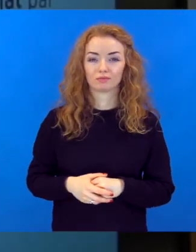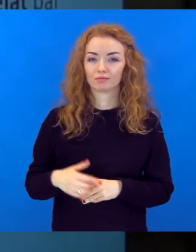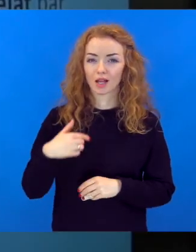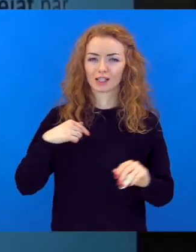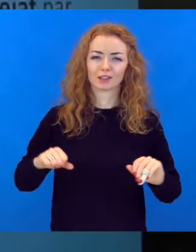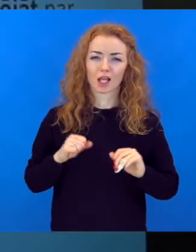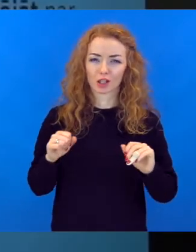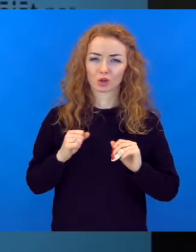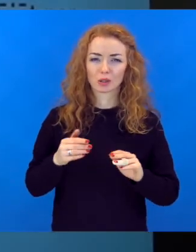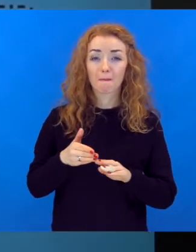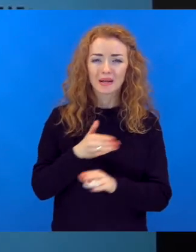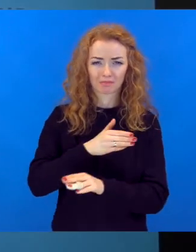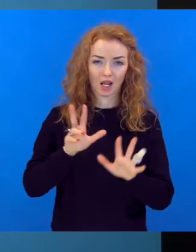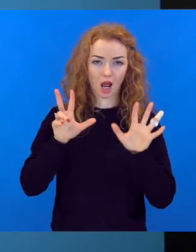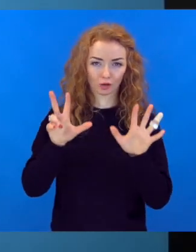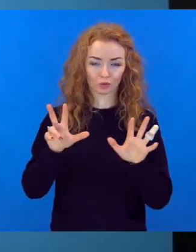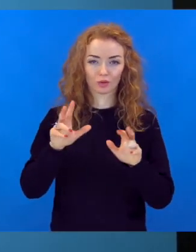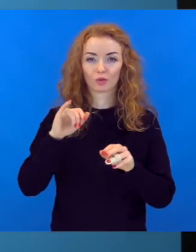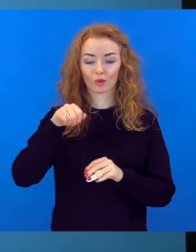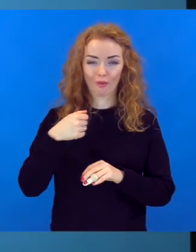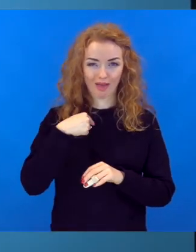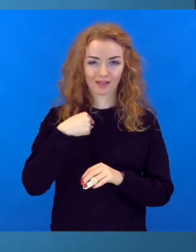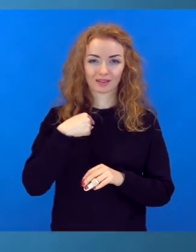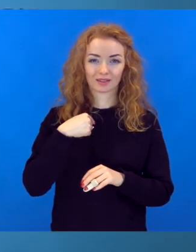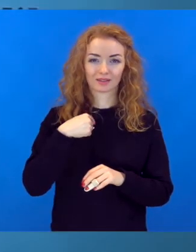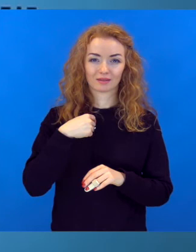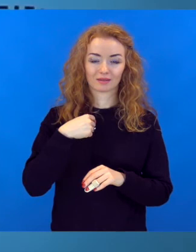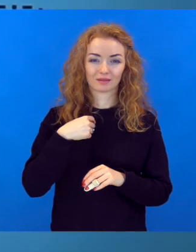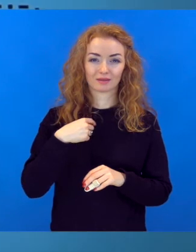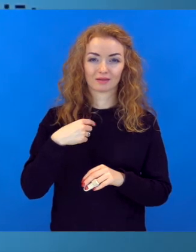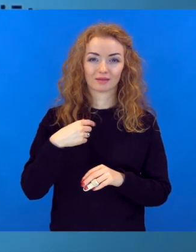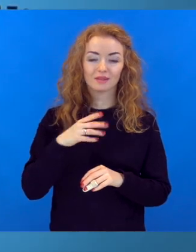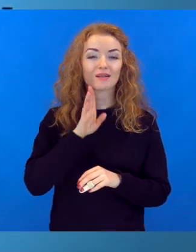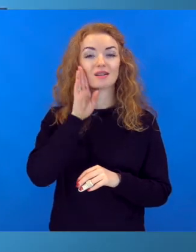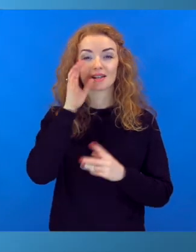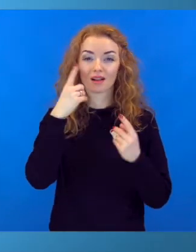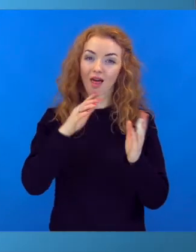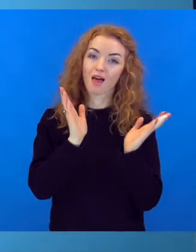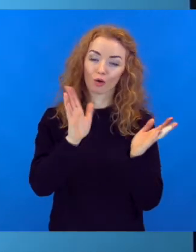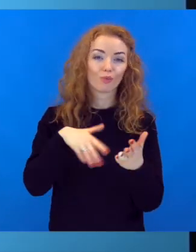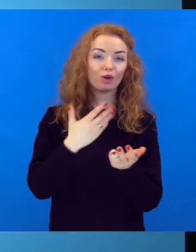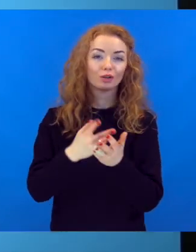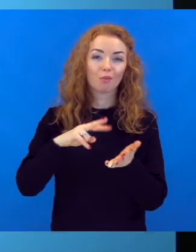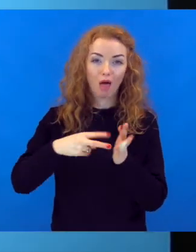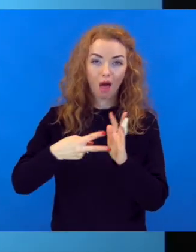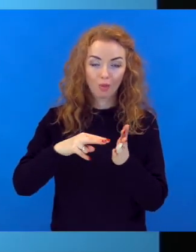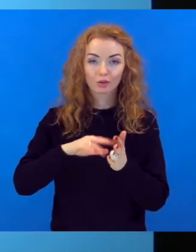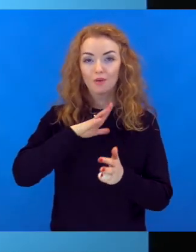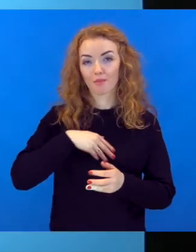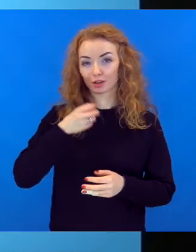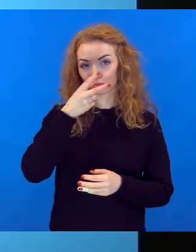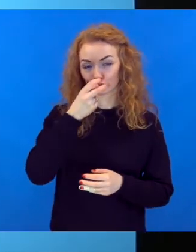astoņos. Es cenšos parasti būt pirms astoņiem, jo es atvēlu rīta laiku